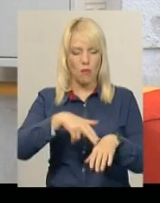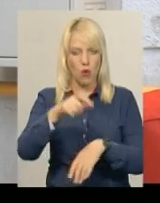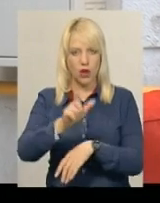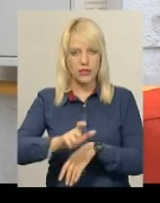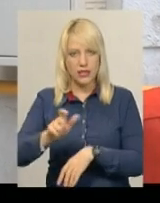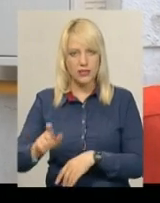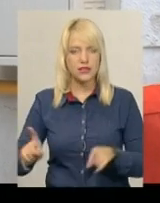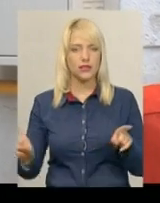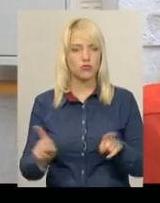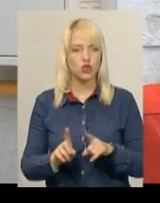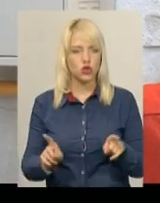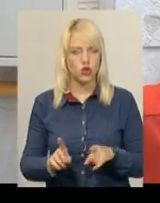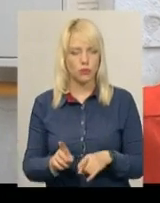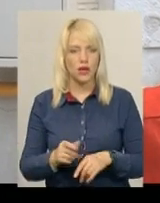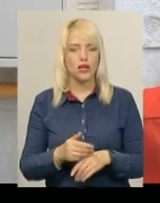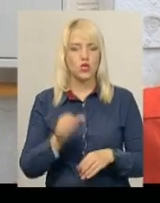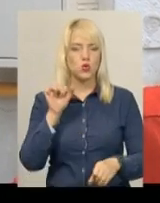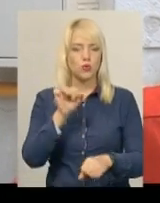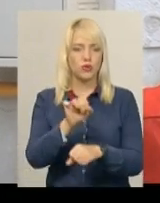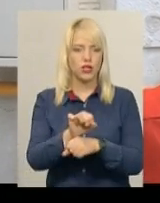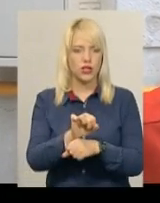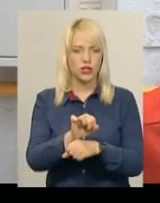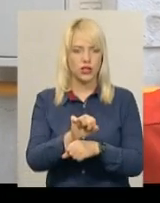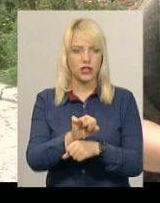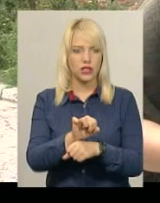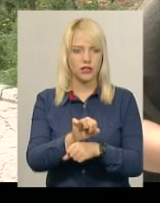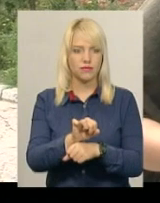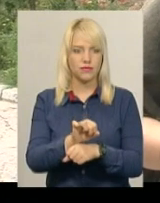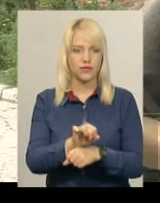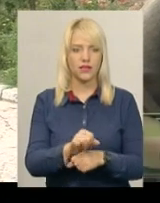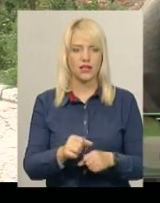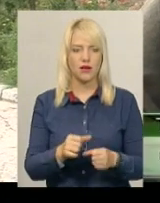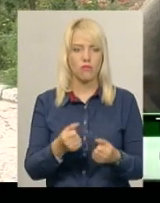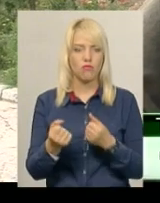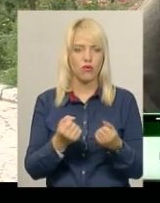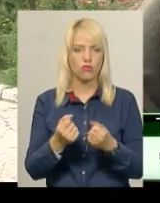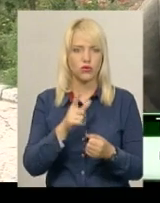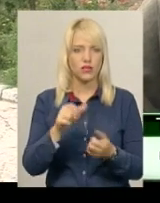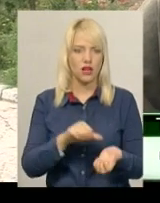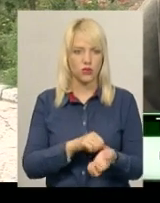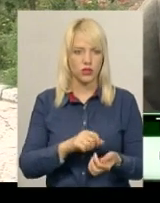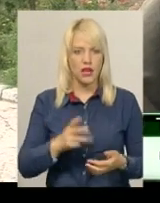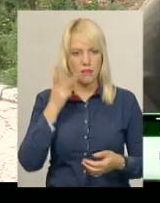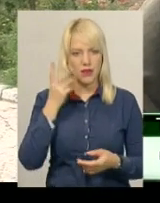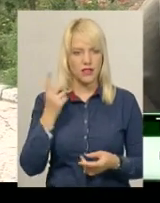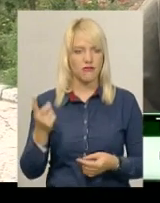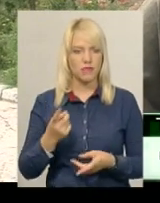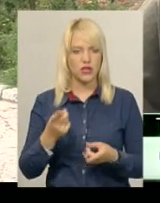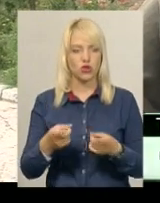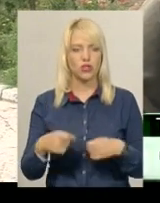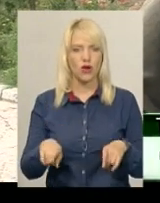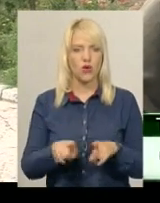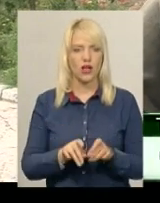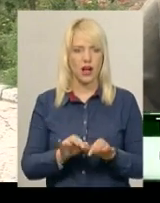щоб зупинити боротьбу з наркотиками. Хмельницький вперше долучається до такої акції. Її учасники